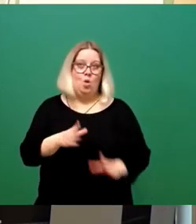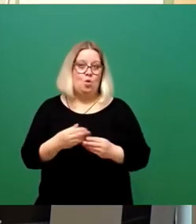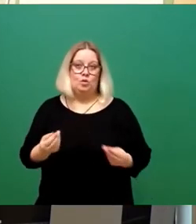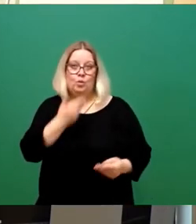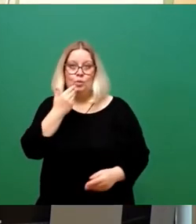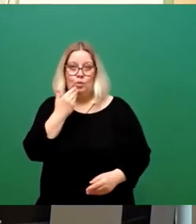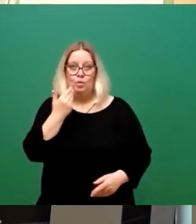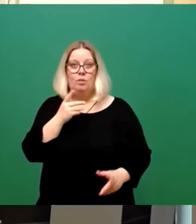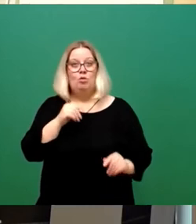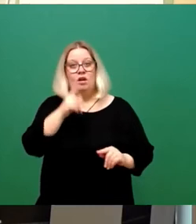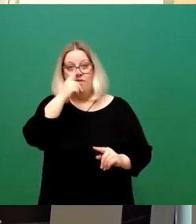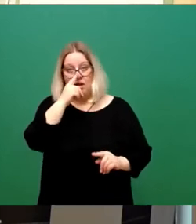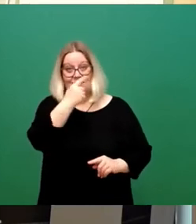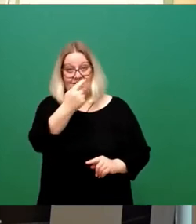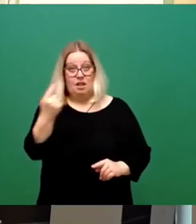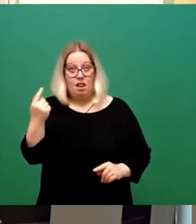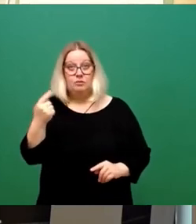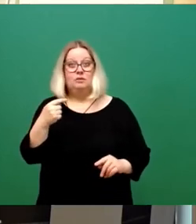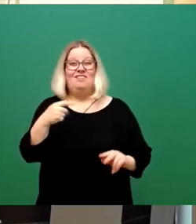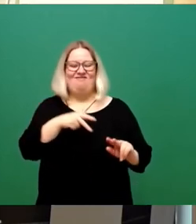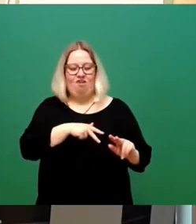Das heißt, wenn Sie, wenn Sie schon